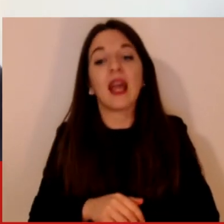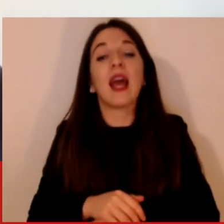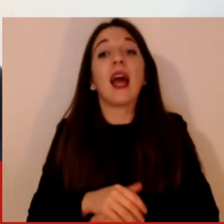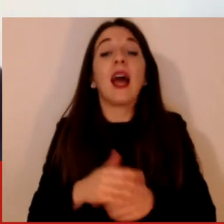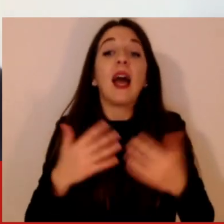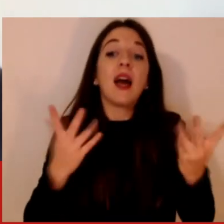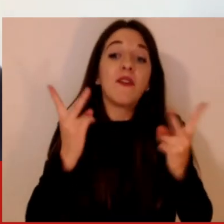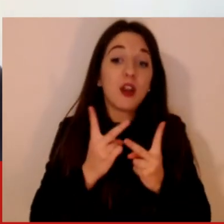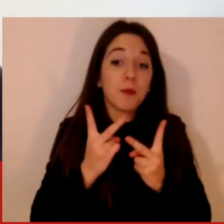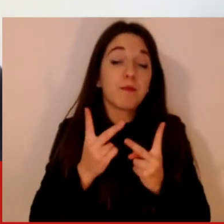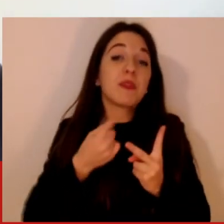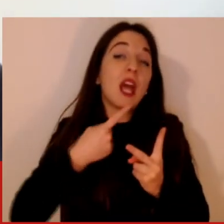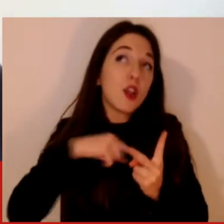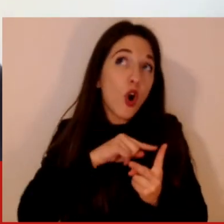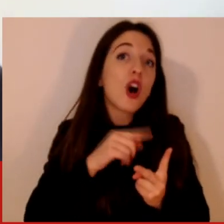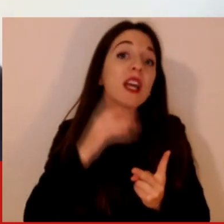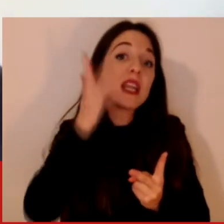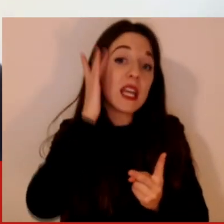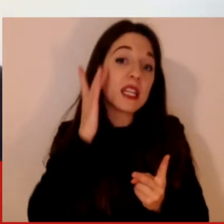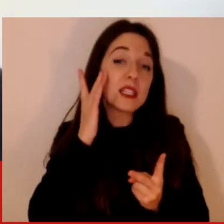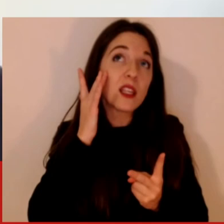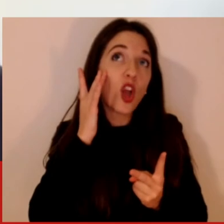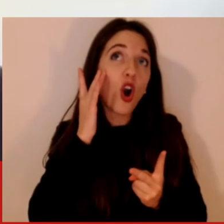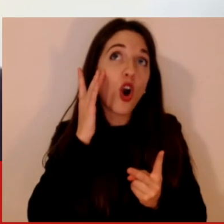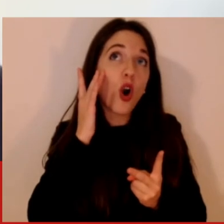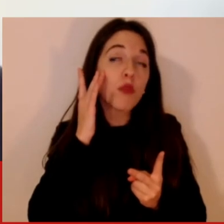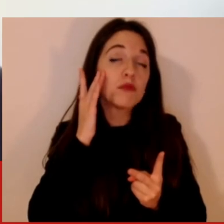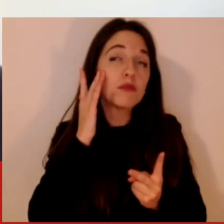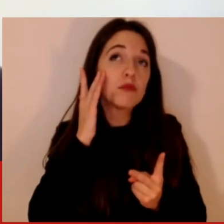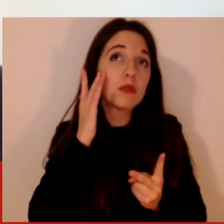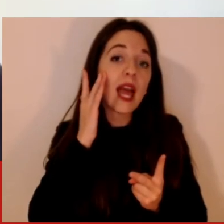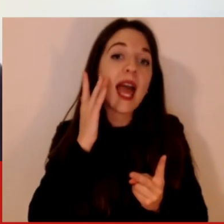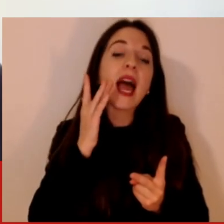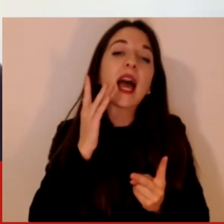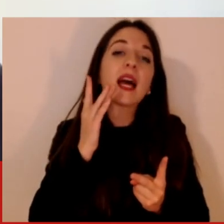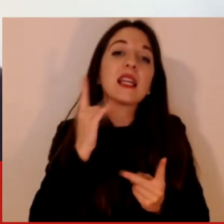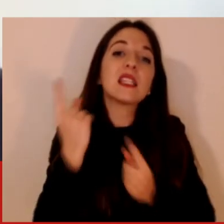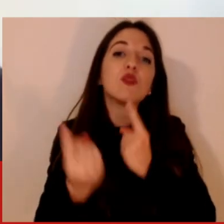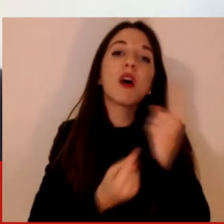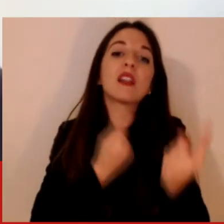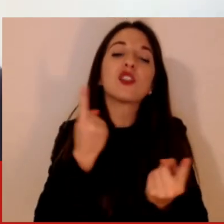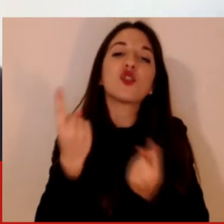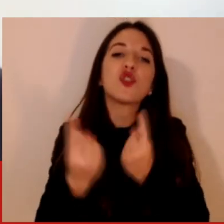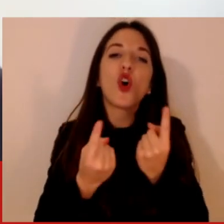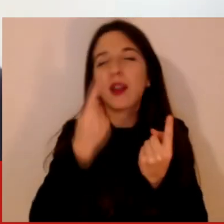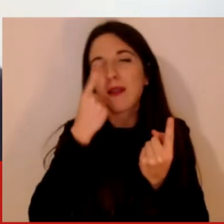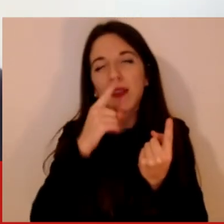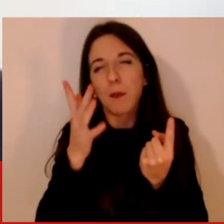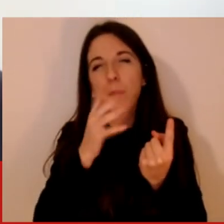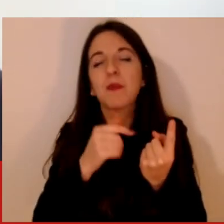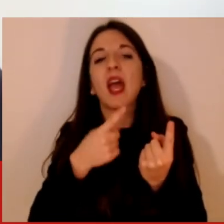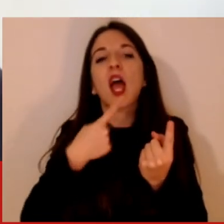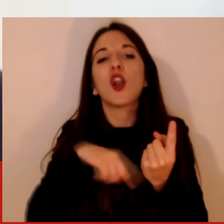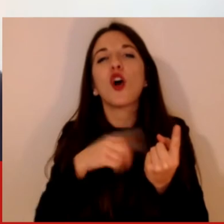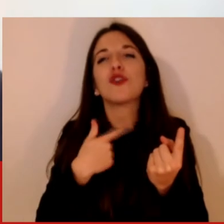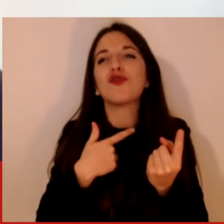si chiama herding cioè di fondamentalmente noi veniamo bombardati da programmi che ci